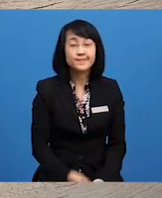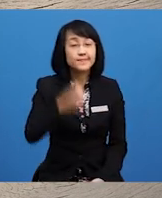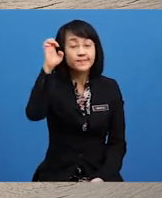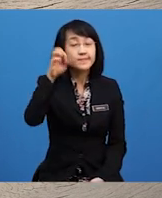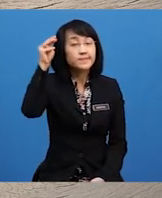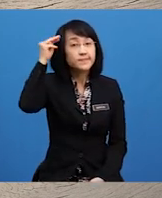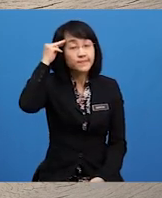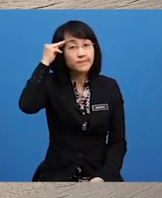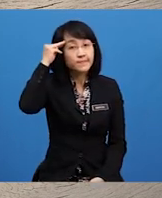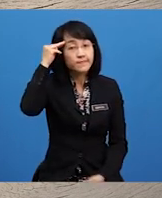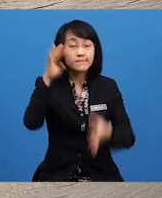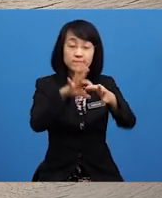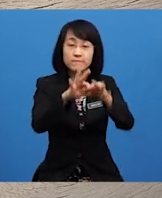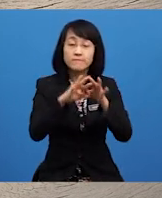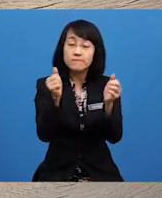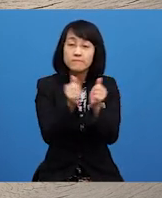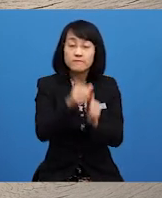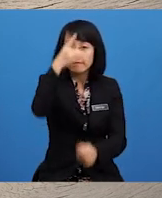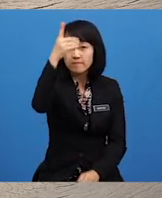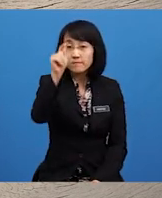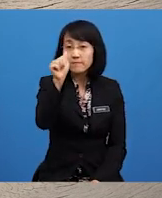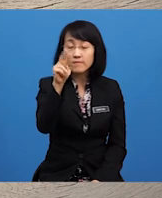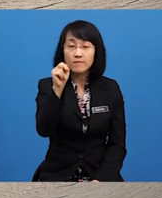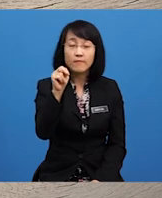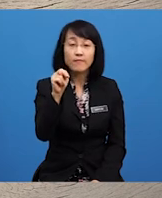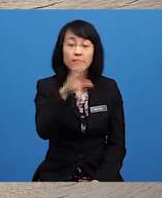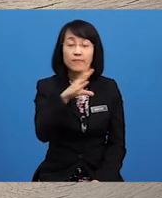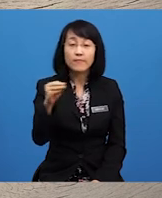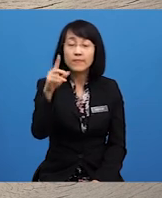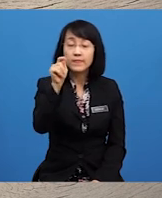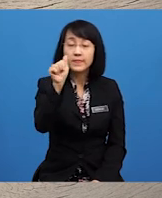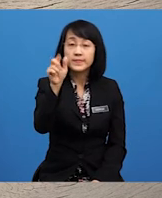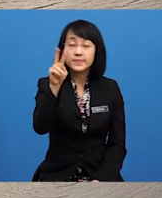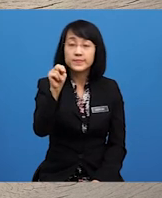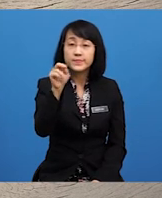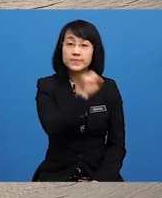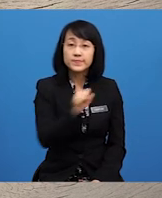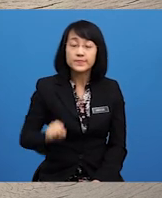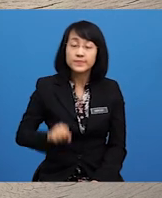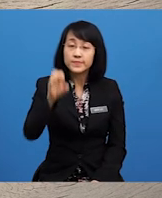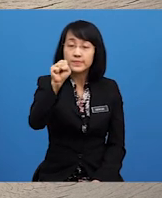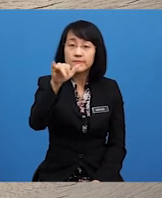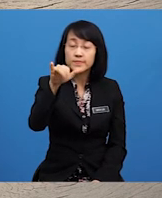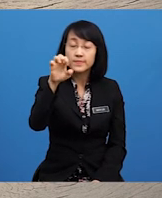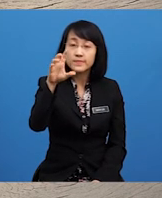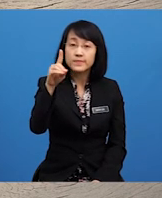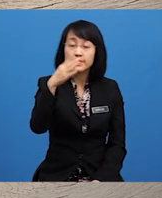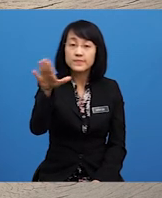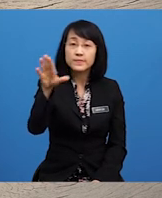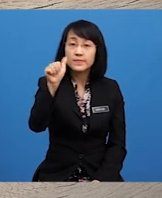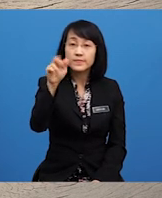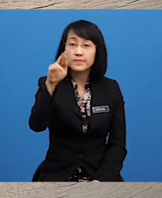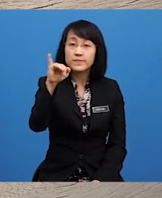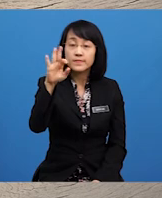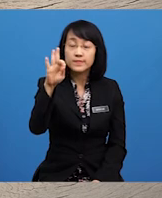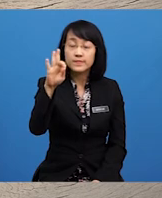Bekerjasama dengan Datuk Tan Dan Tan Sri Syed Aris Untuk membuka lombong lembah